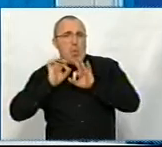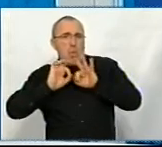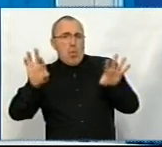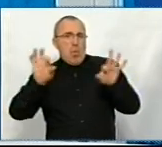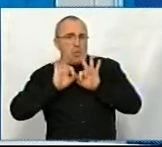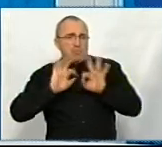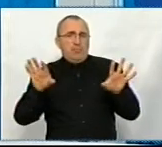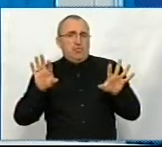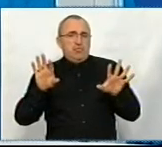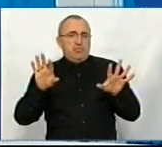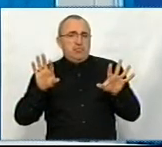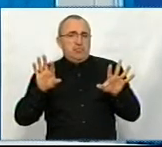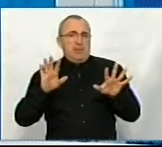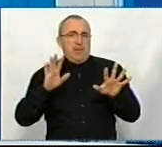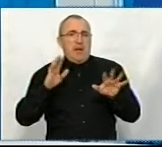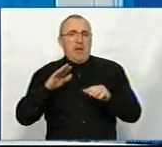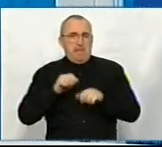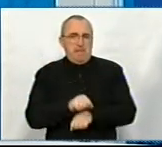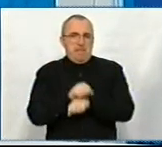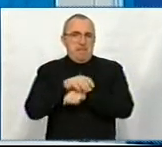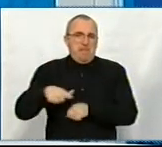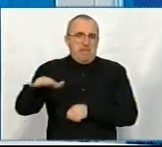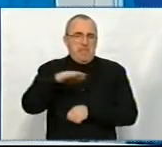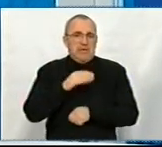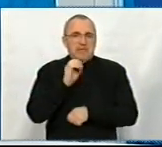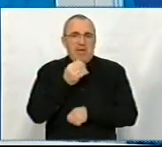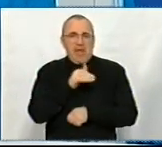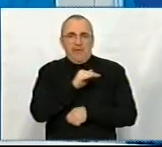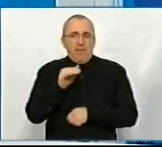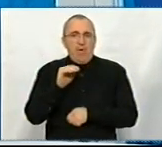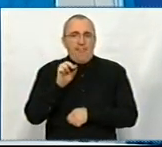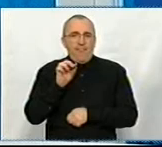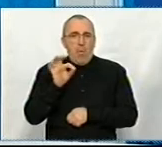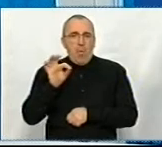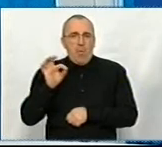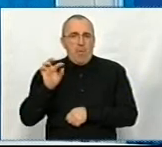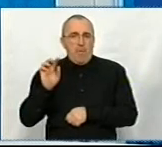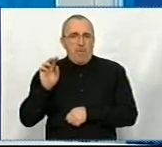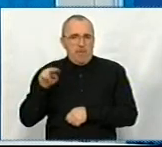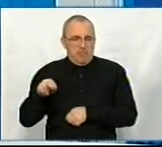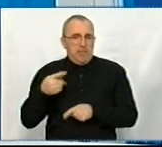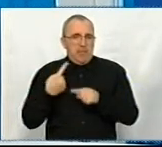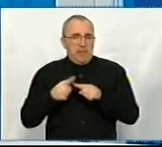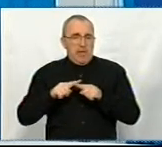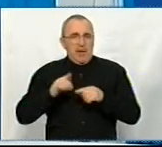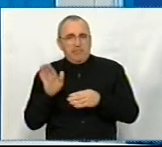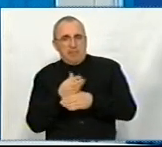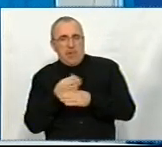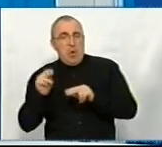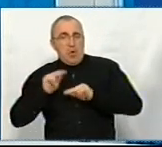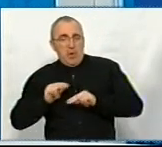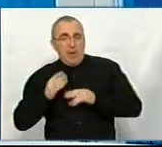Майдані, в сейф-оп. І тому ми розділили цю роботу так, є